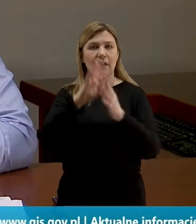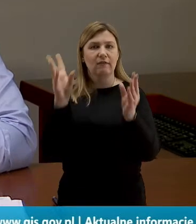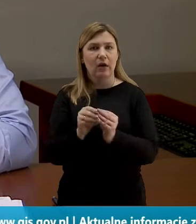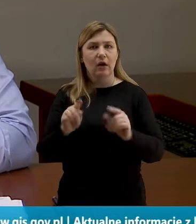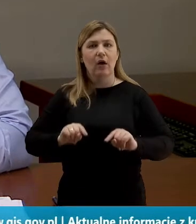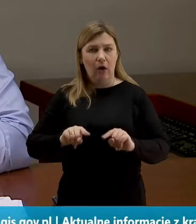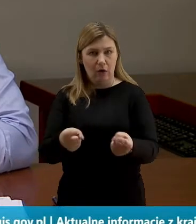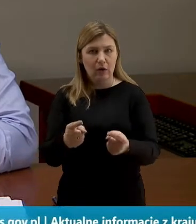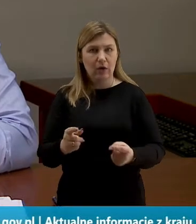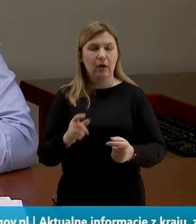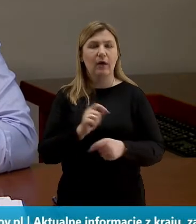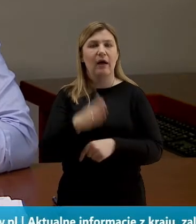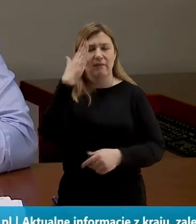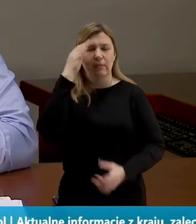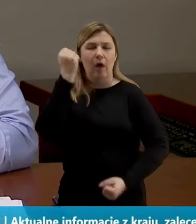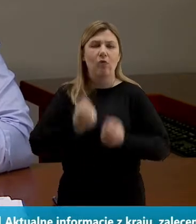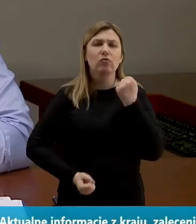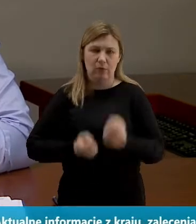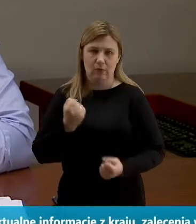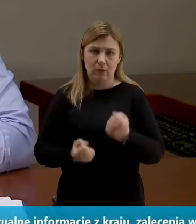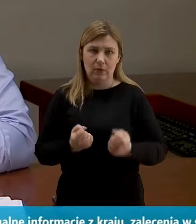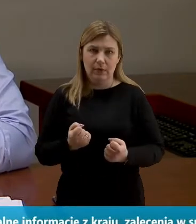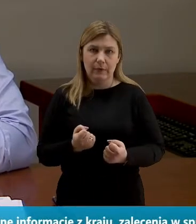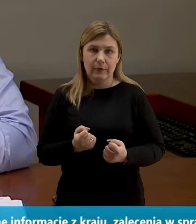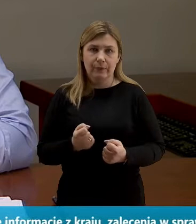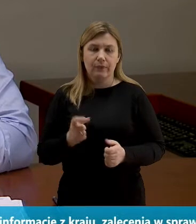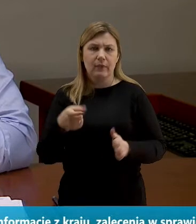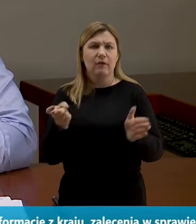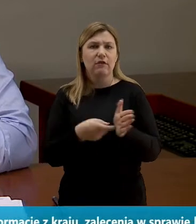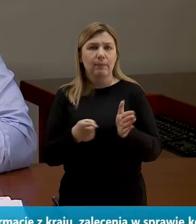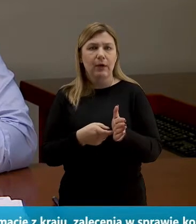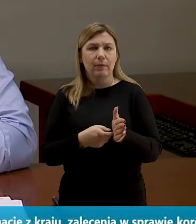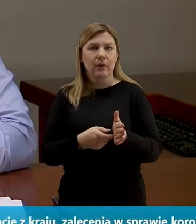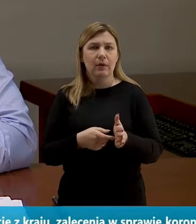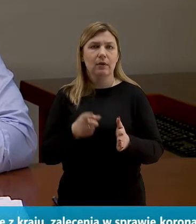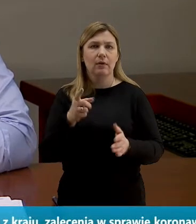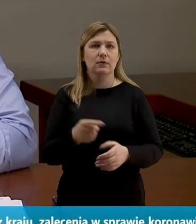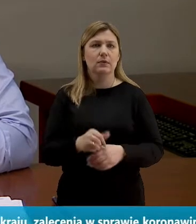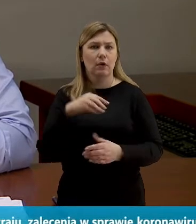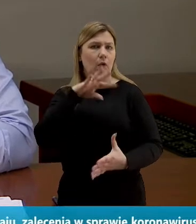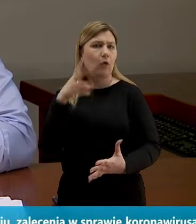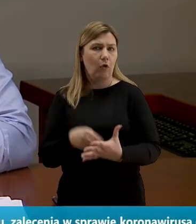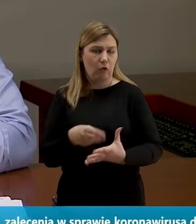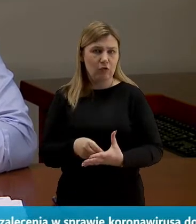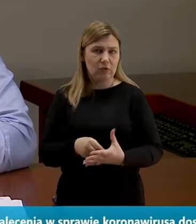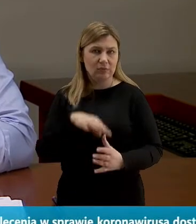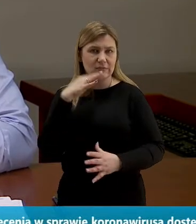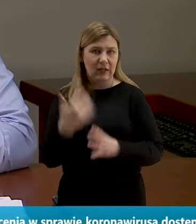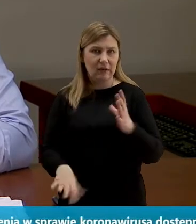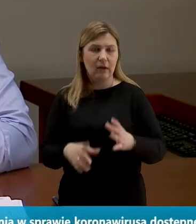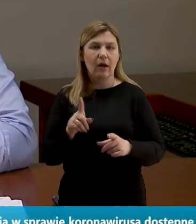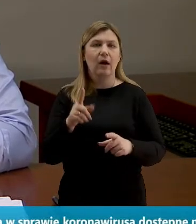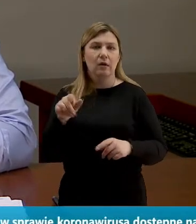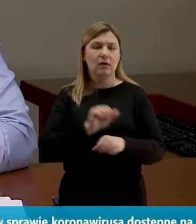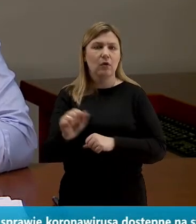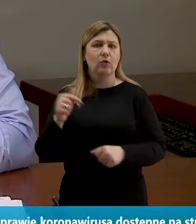organizatorów wydarzeń. Wiemy, że to jest trudne, wiemy, że wymaga to poniesienia określonych kosztów, ale jest to